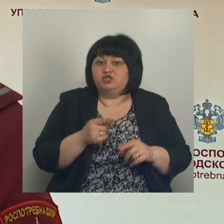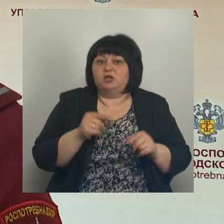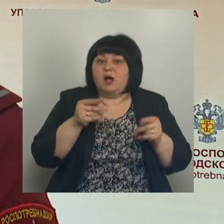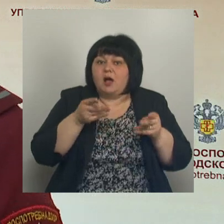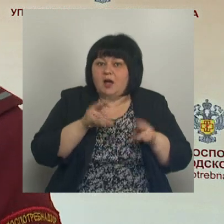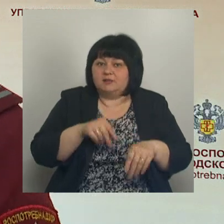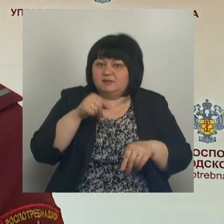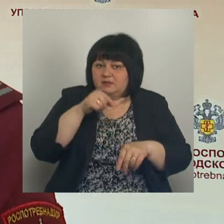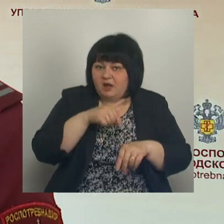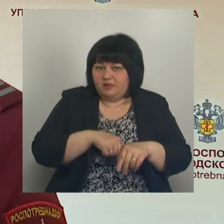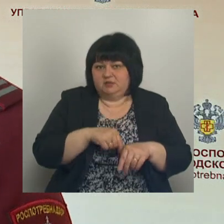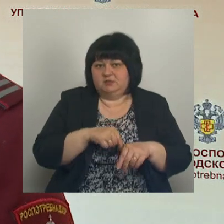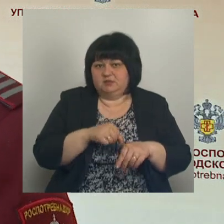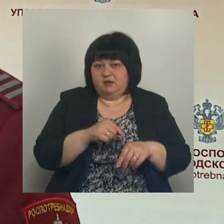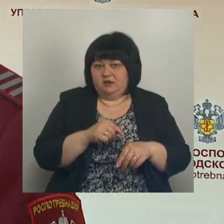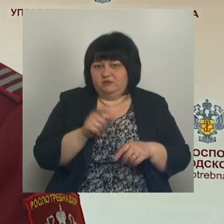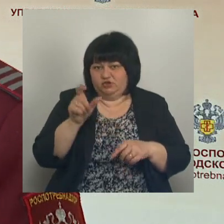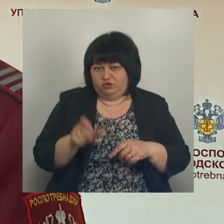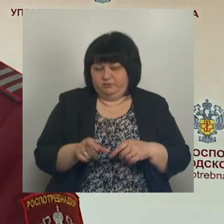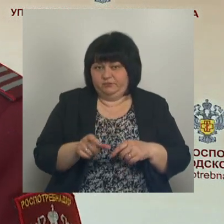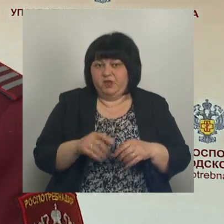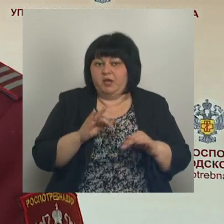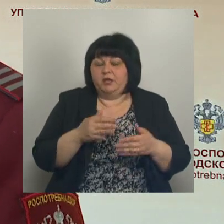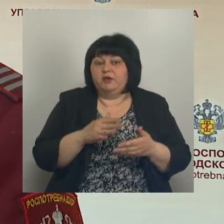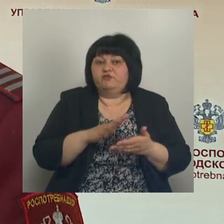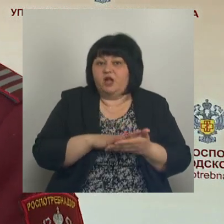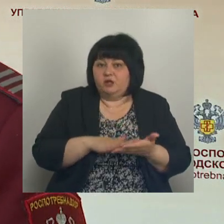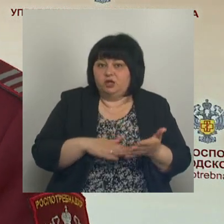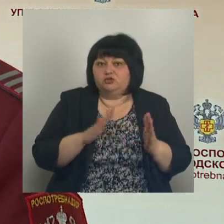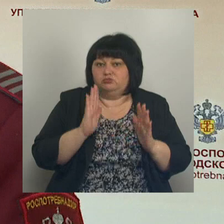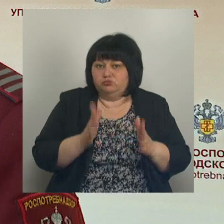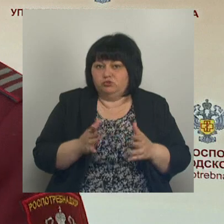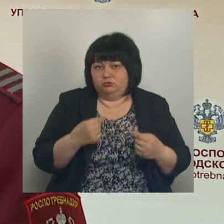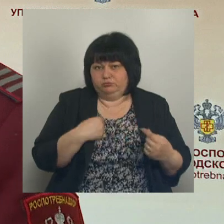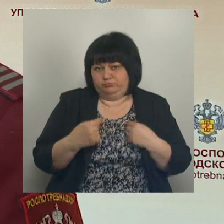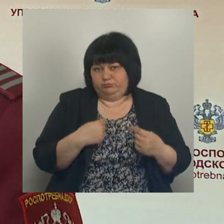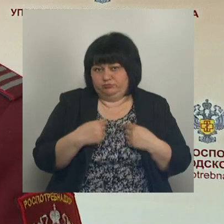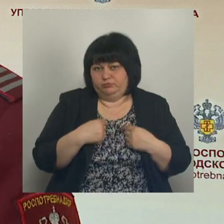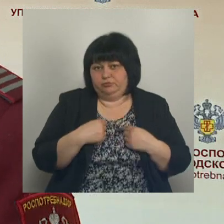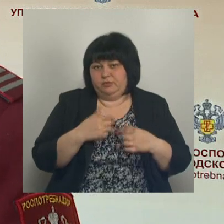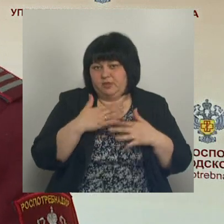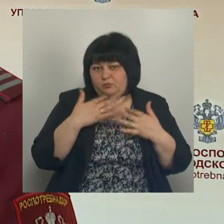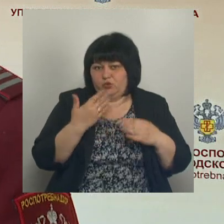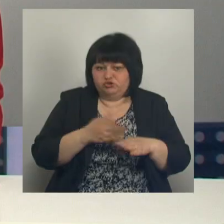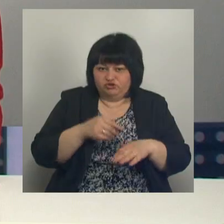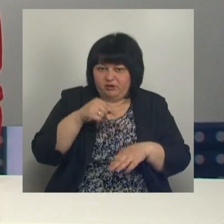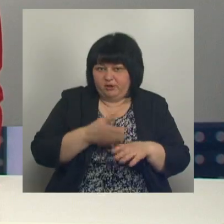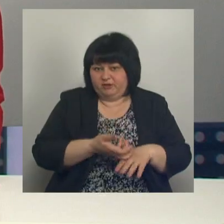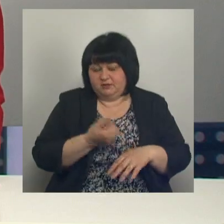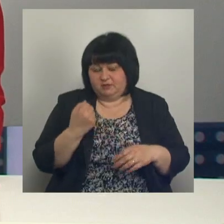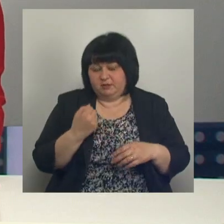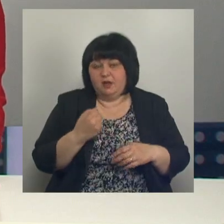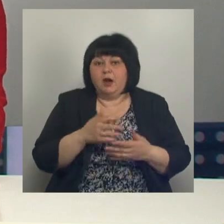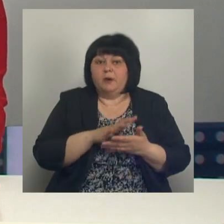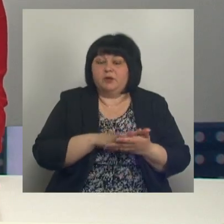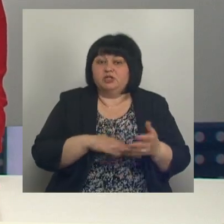останется в теле человека. И уже в дальнейшем доставать его будет намного тяжелее. Продолжая